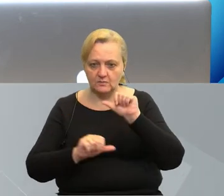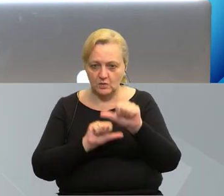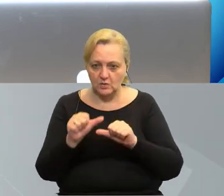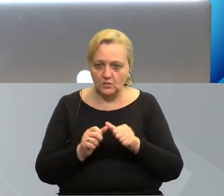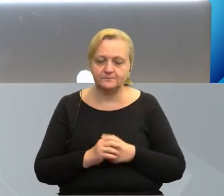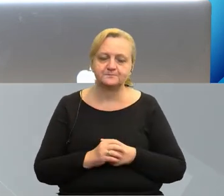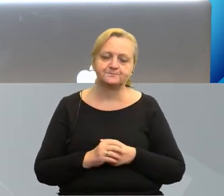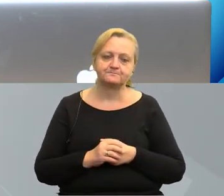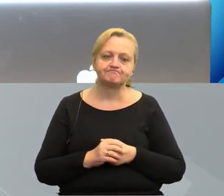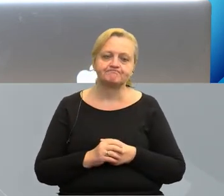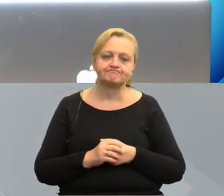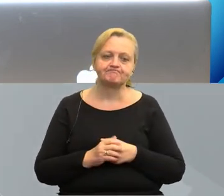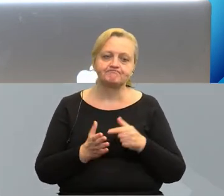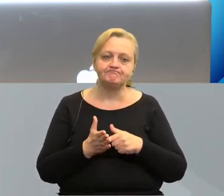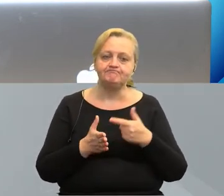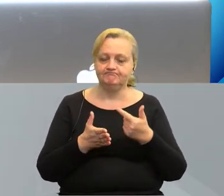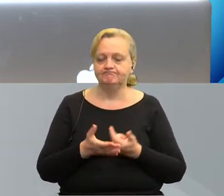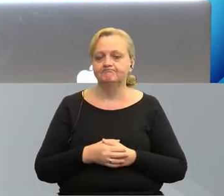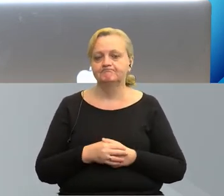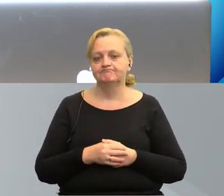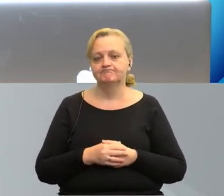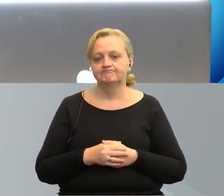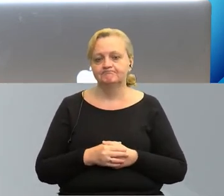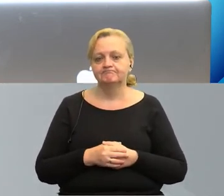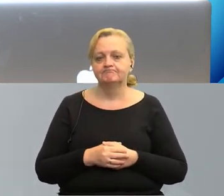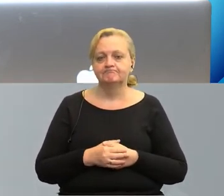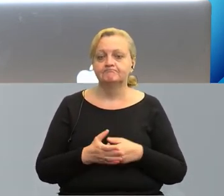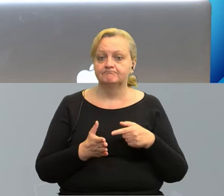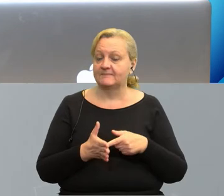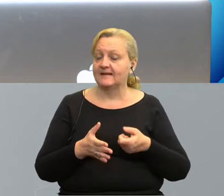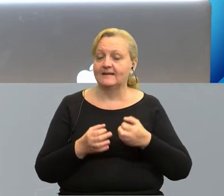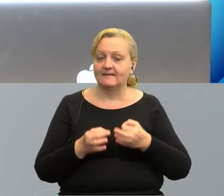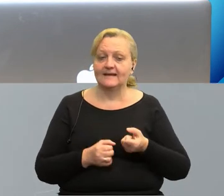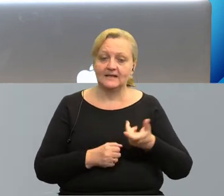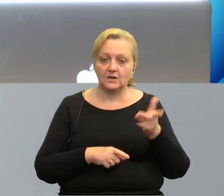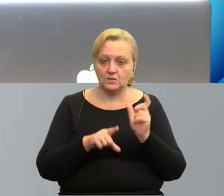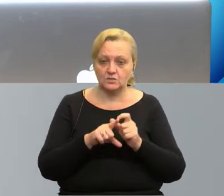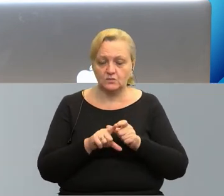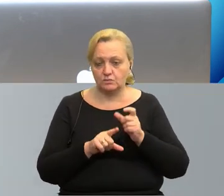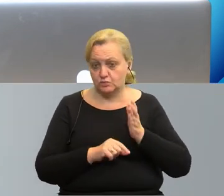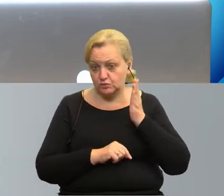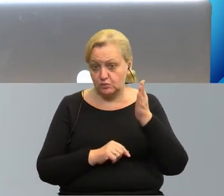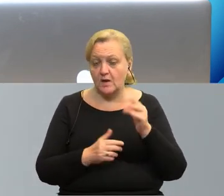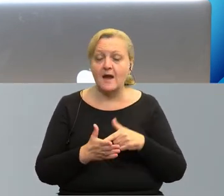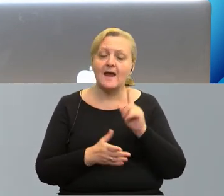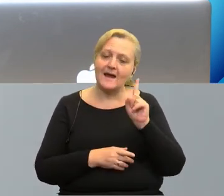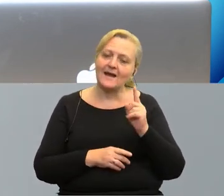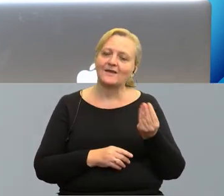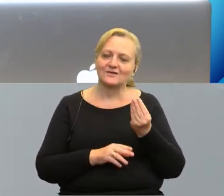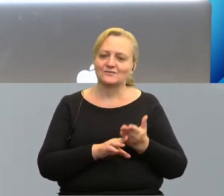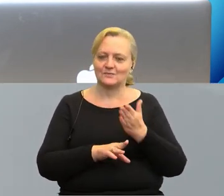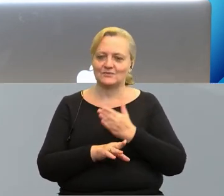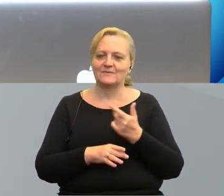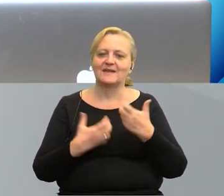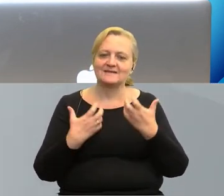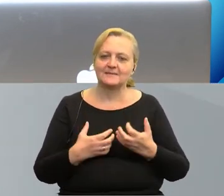rok i teraz parę słów o przyszłości, ale zanim o przyszłości, to